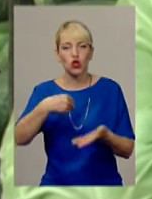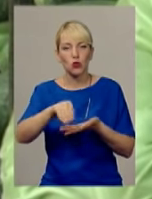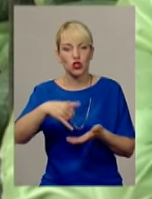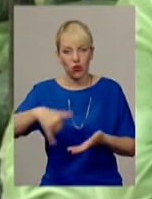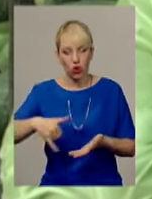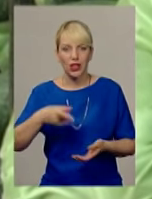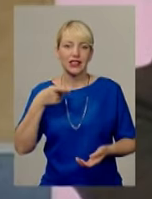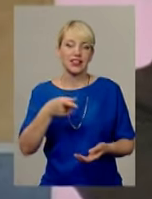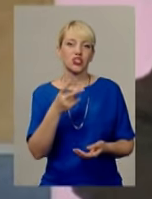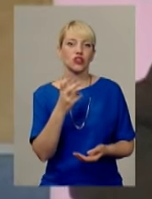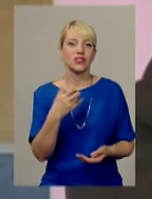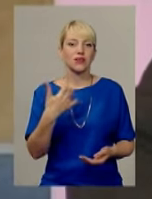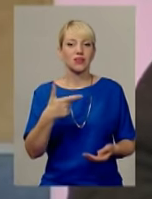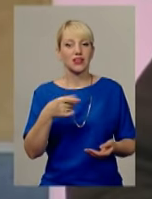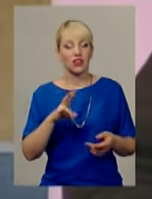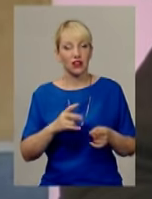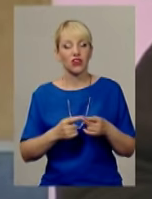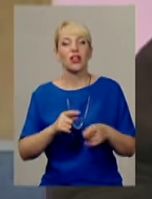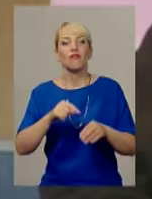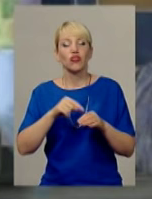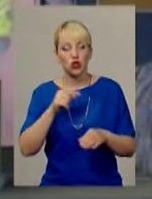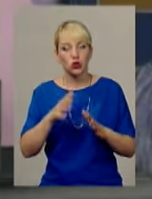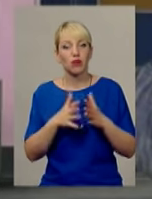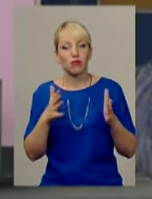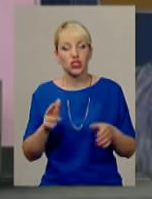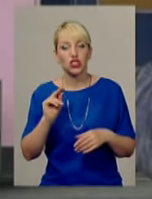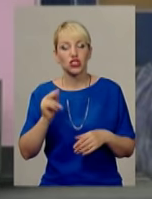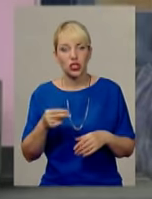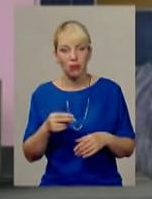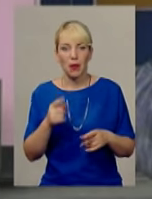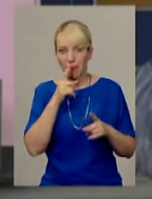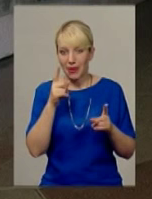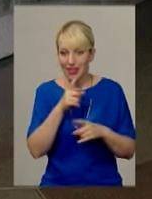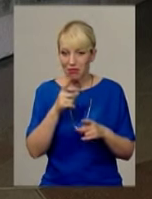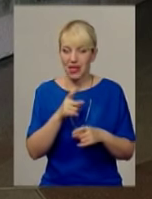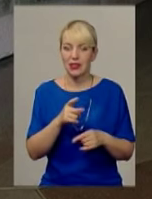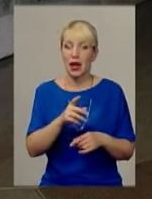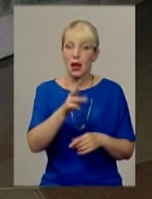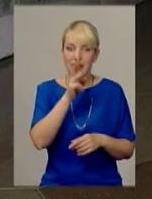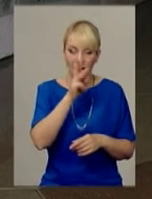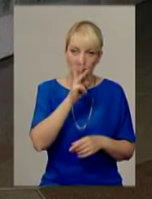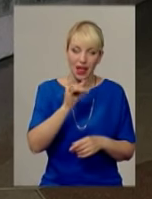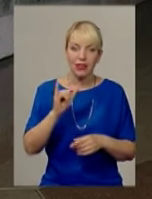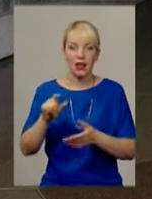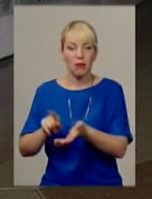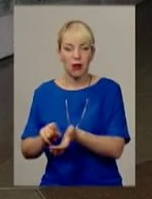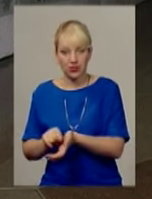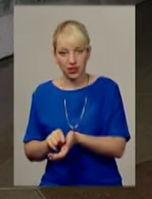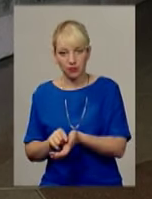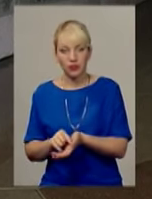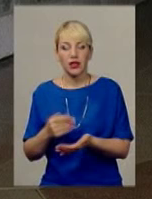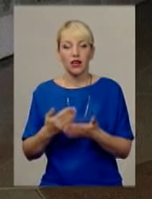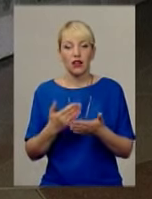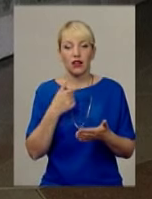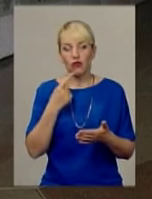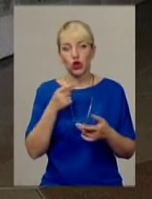1250 гривень. Тобто, відчутно більше, ніж мінімальна пенсія та зарплата. Хоча виходячи з вартості тих товарів, того